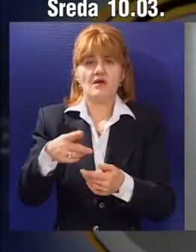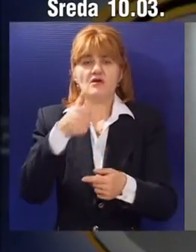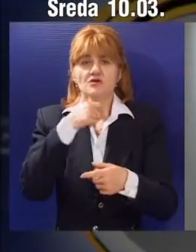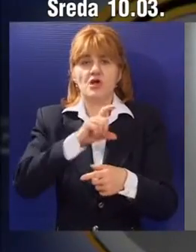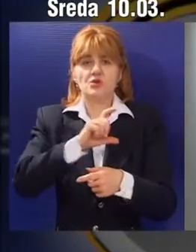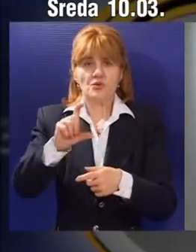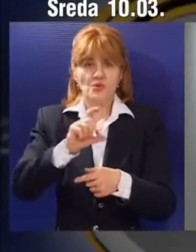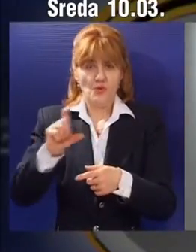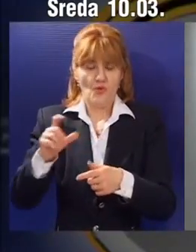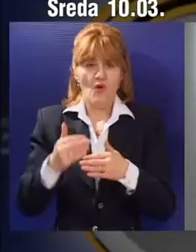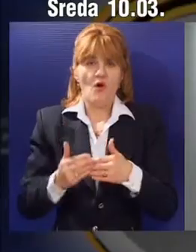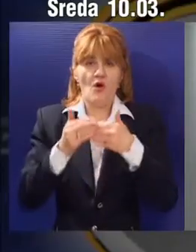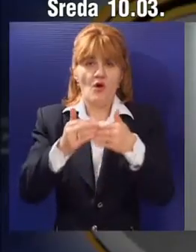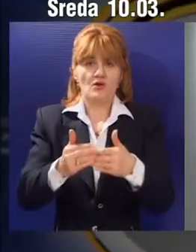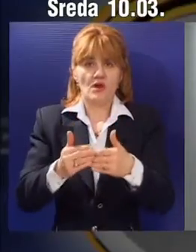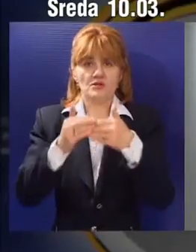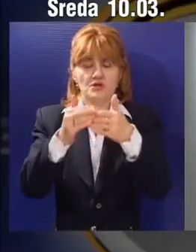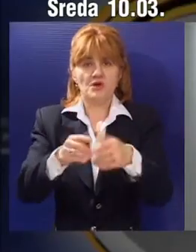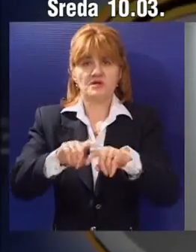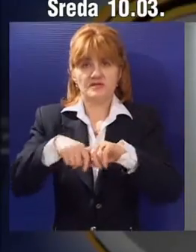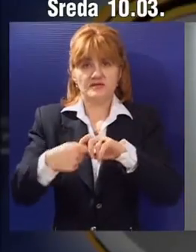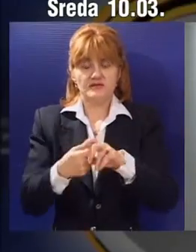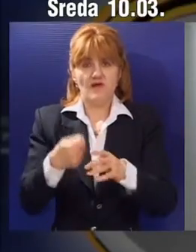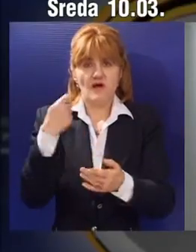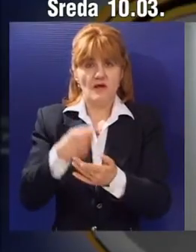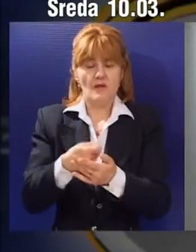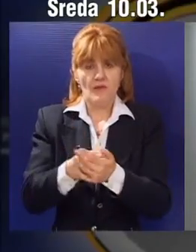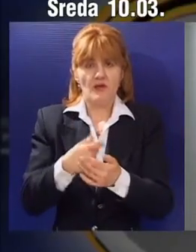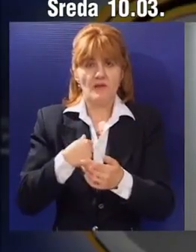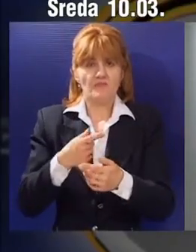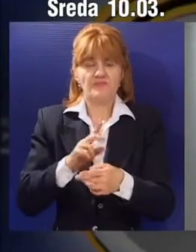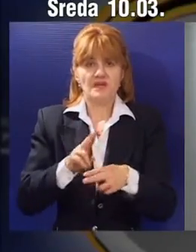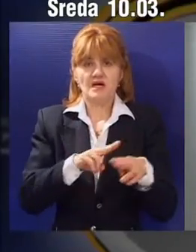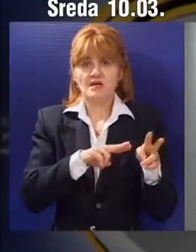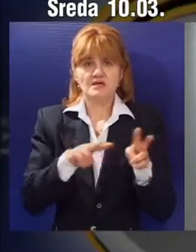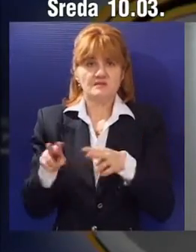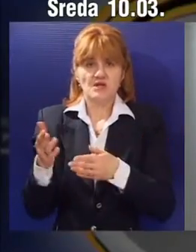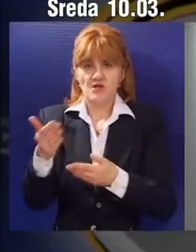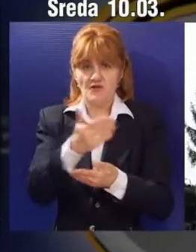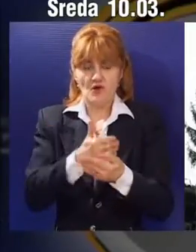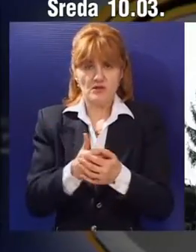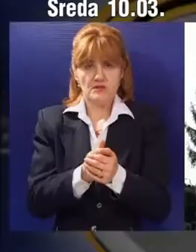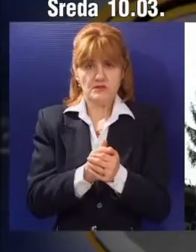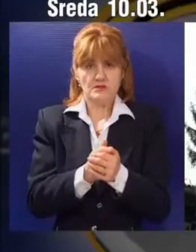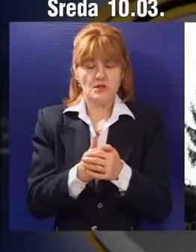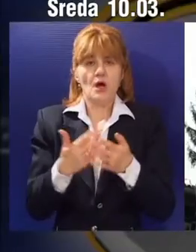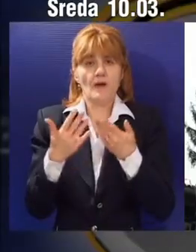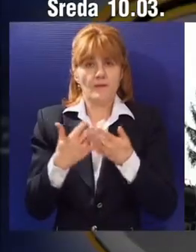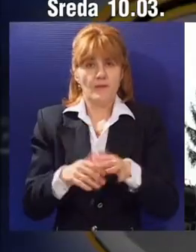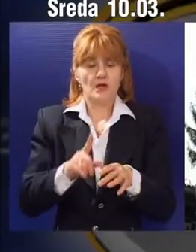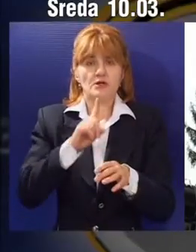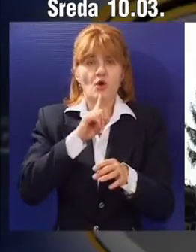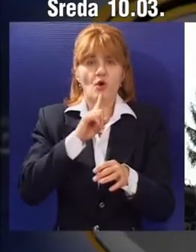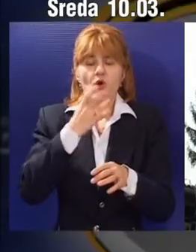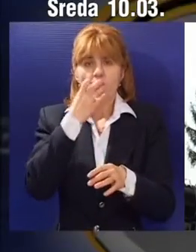Najveći problem, neodloženo plaćanje se daje roba, ne ispunjavaju se uslovi. Preduzetnici koji